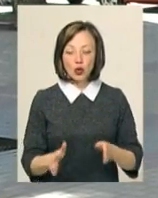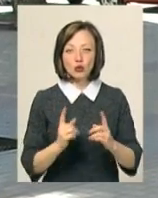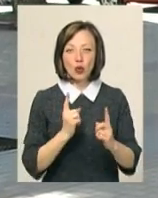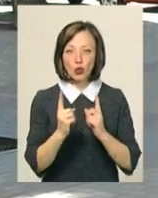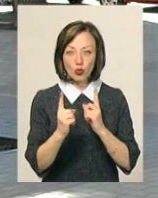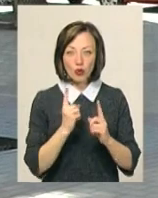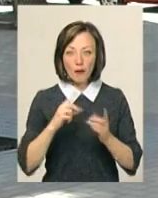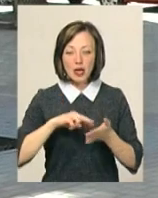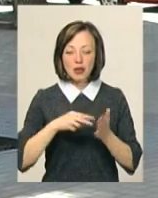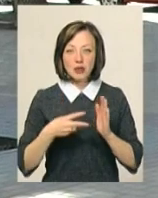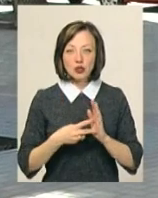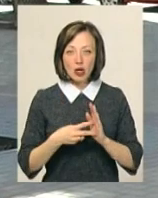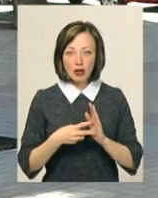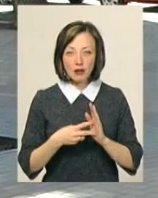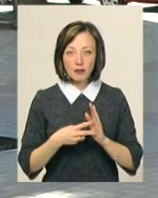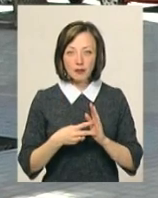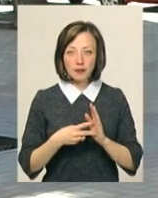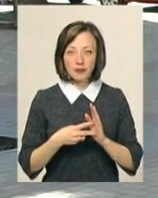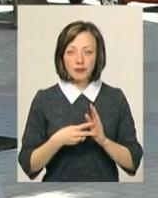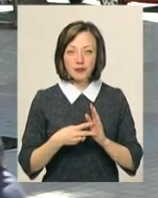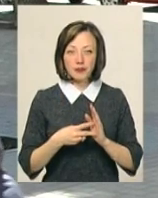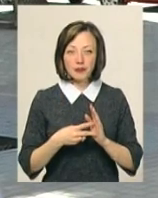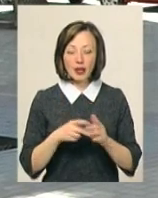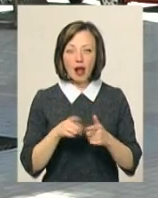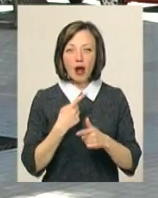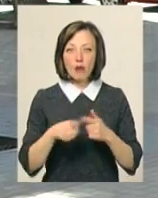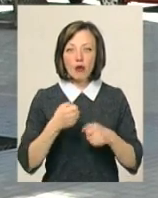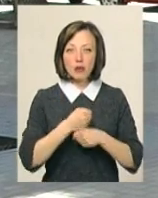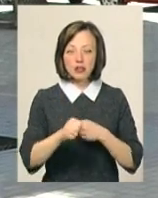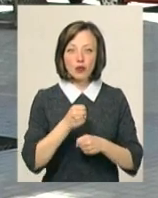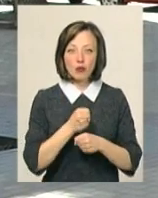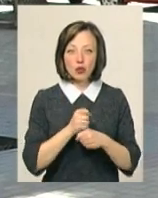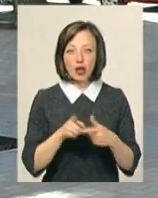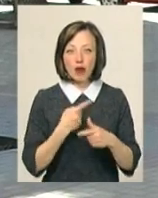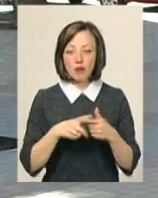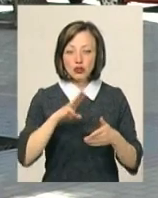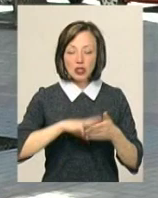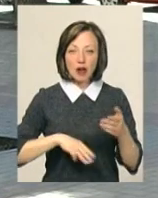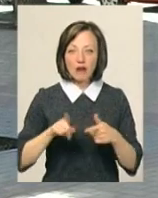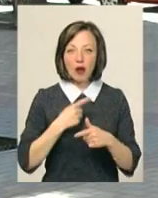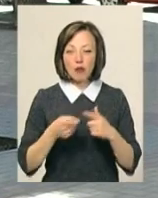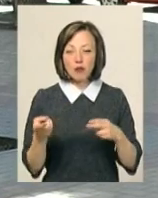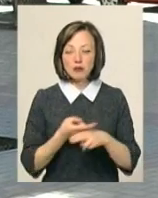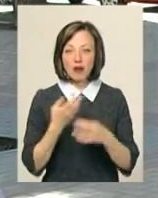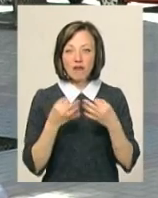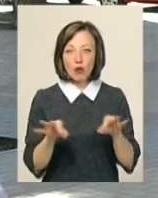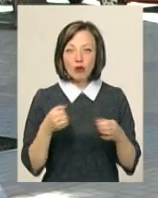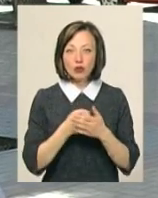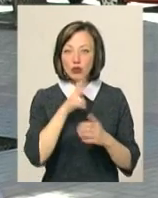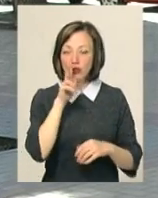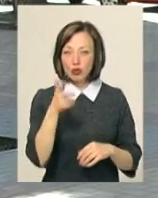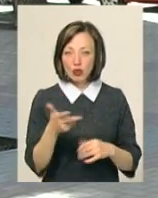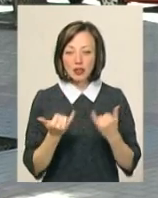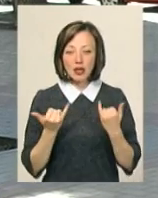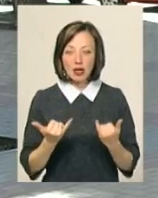руху, передбачає з собою або ж громадські роботи, або ж штраф, або ж позбавлення волі до трьох років.